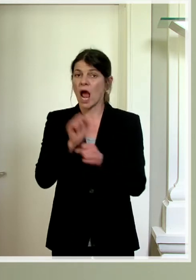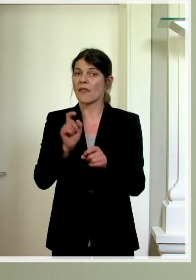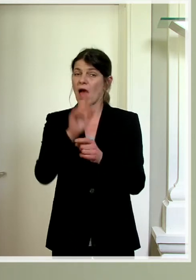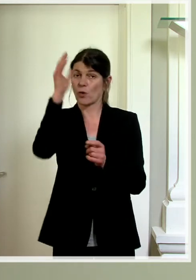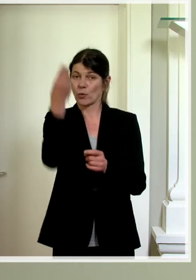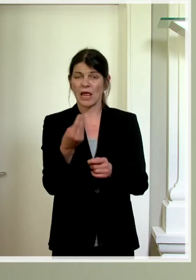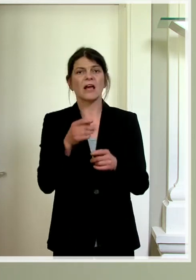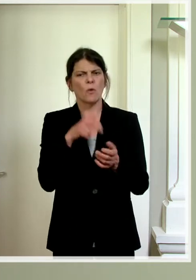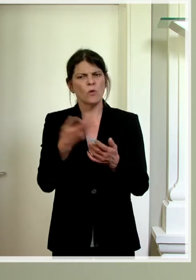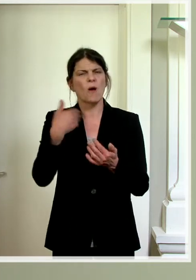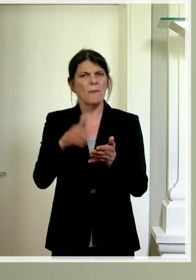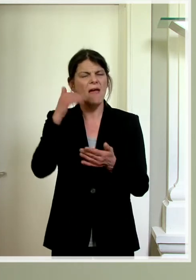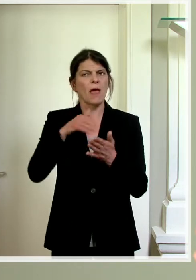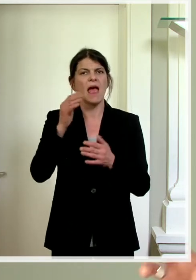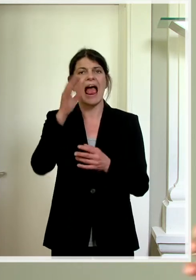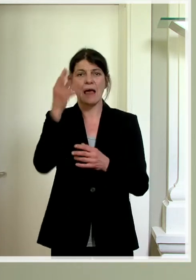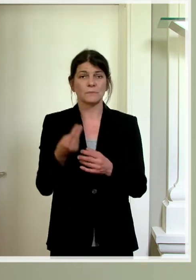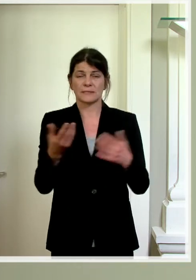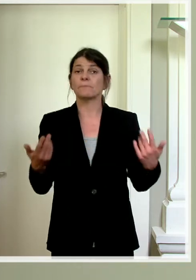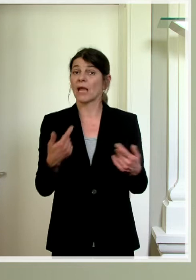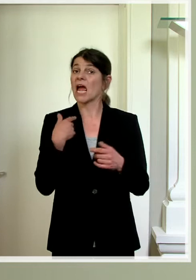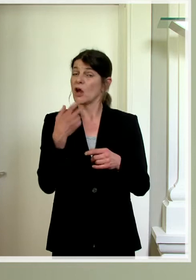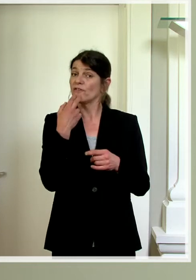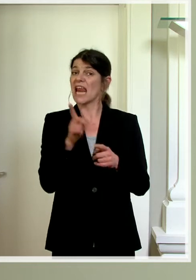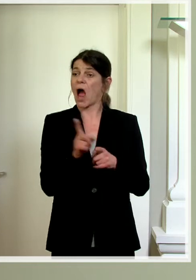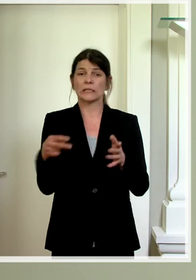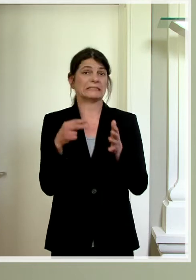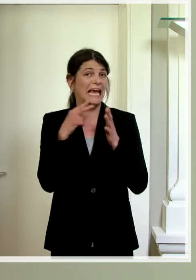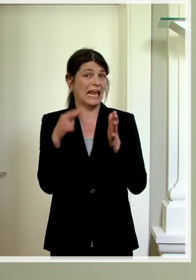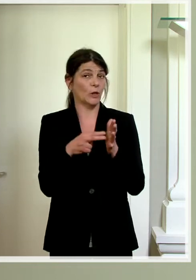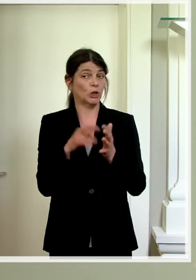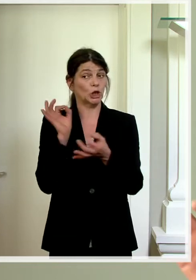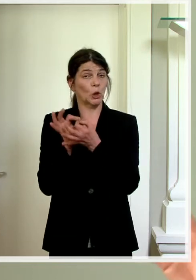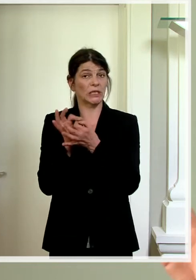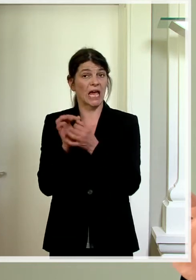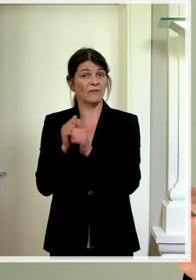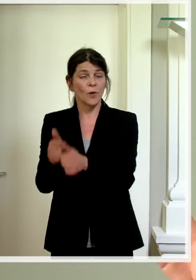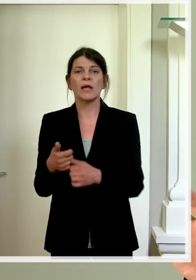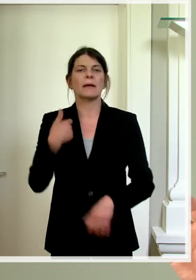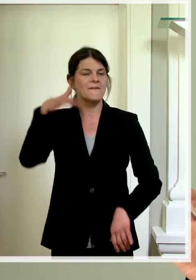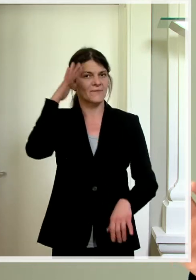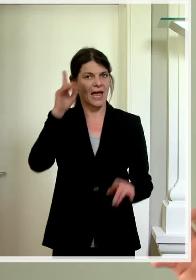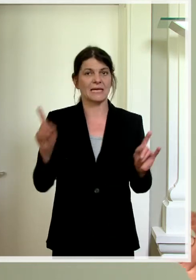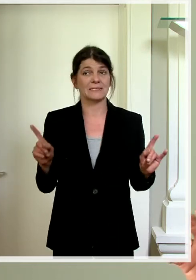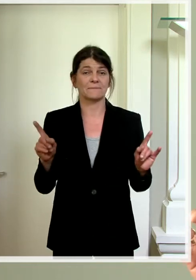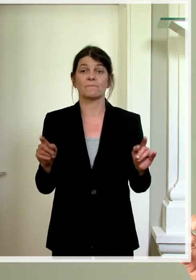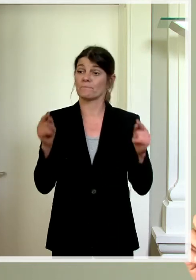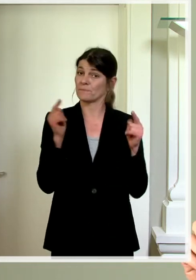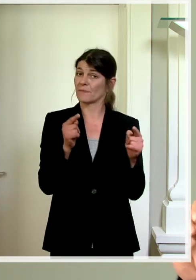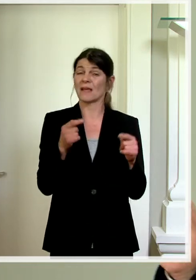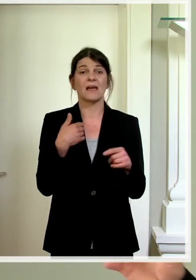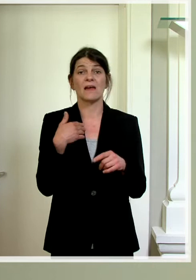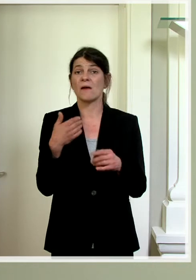vielleicht weitere Apps geben. Also wir setzen auch auf dieses elektronische Contact Tracing, wissen aber, dass wir dort auf Arbeit